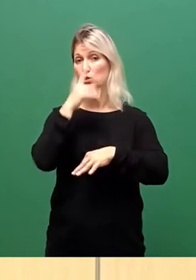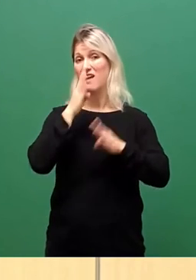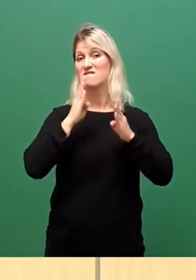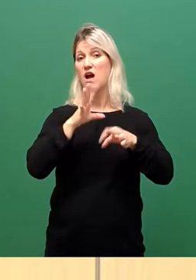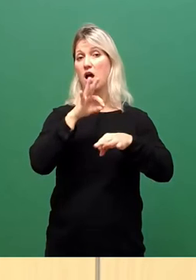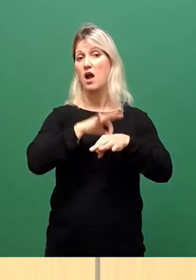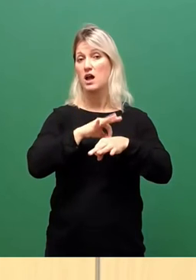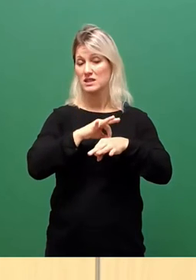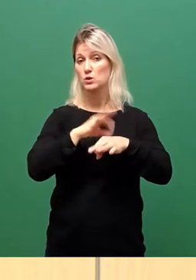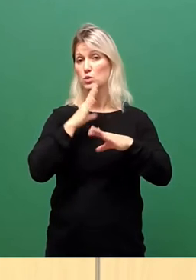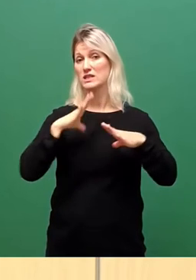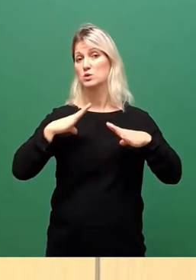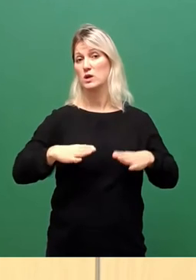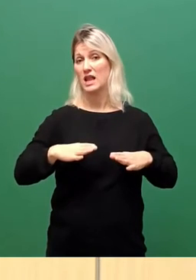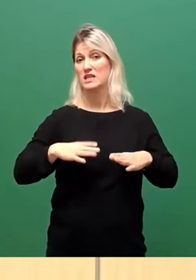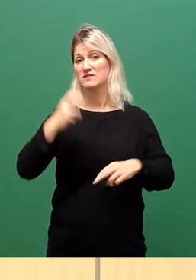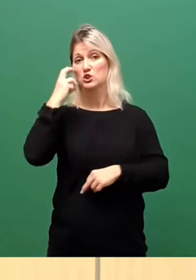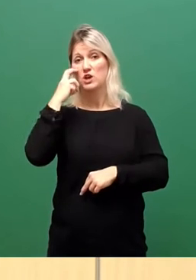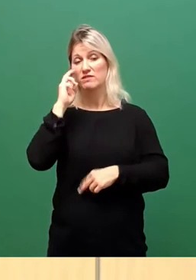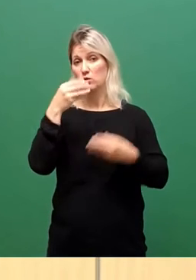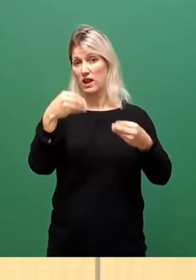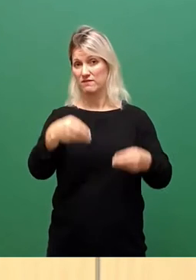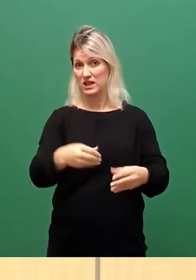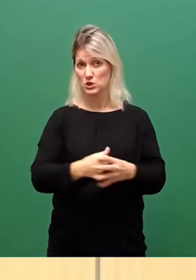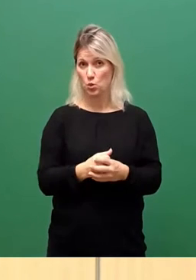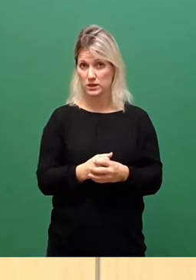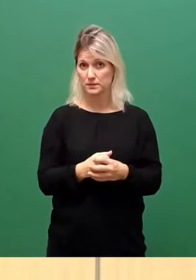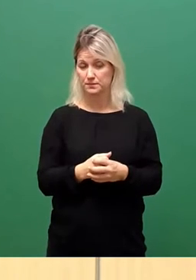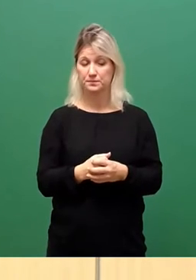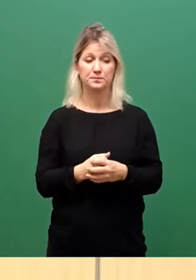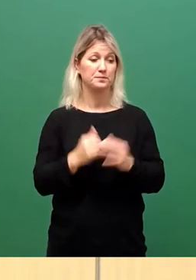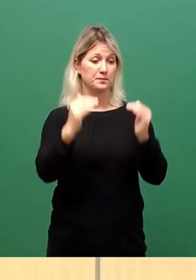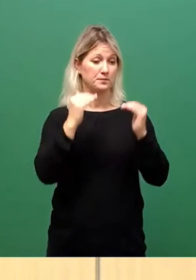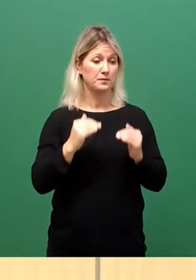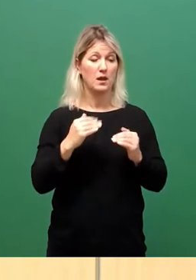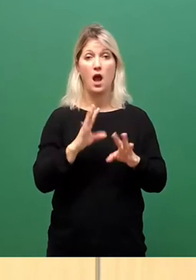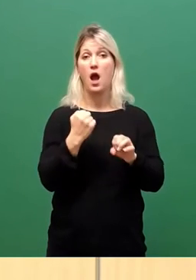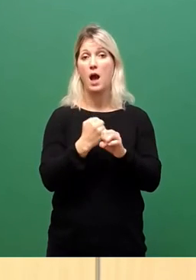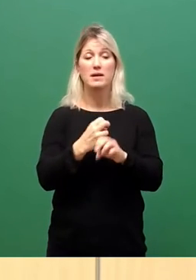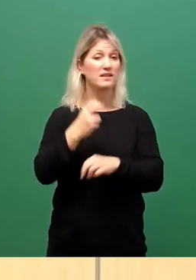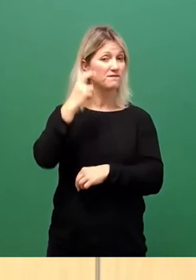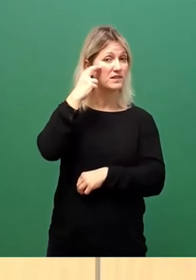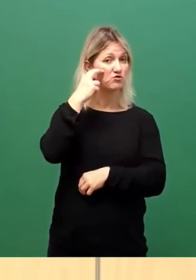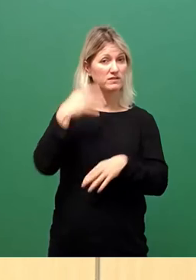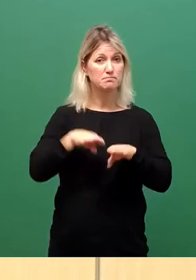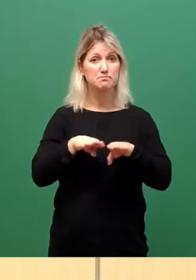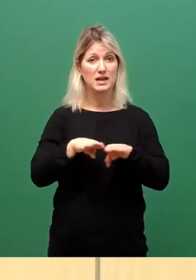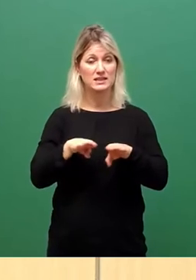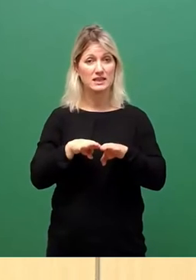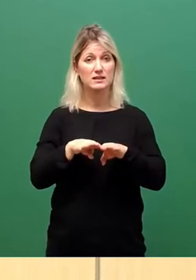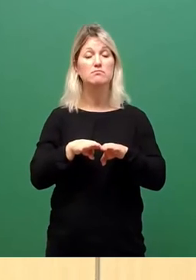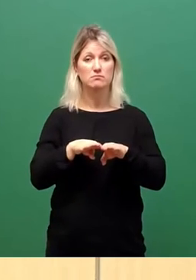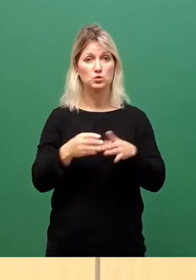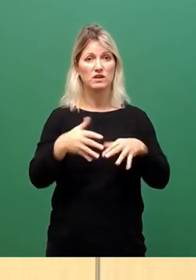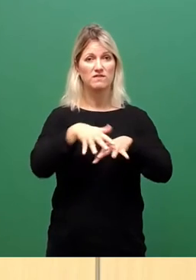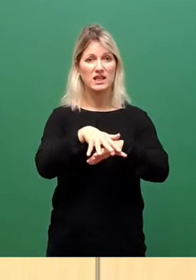gesundheitswissenschaftlichen Qualifikationen. Neuntens, arbeitet wissenschaftsbasiert und vernetzt. Zehntens, ist